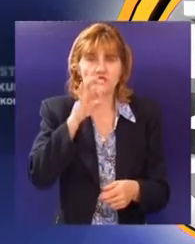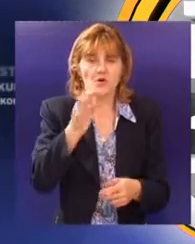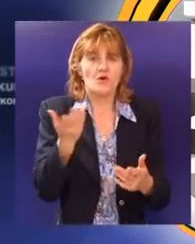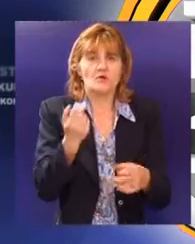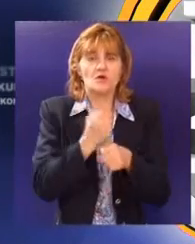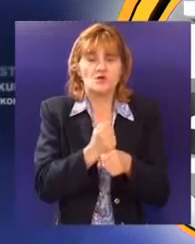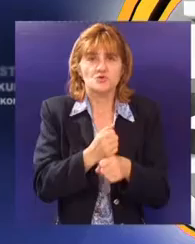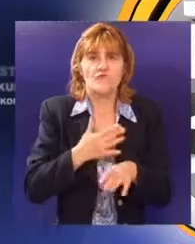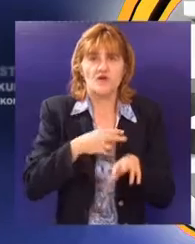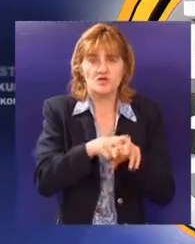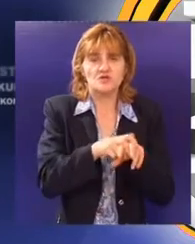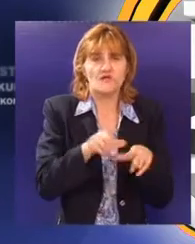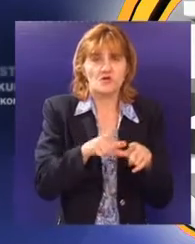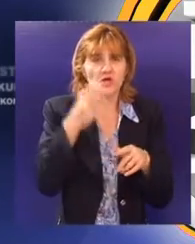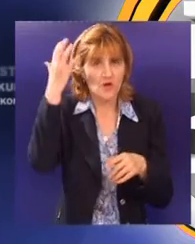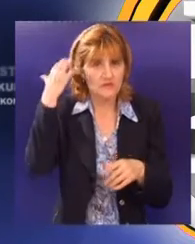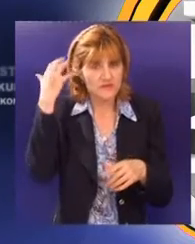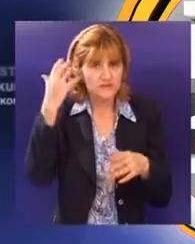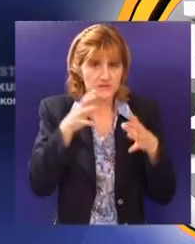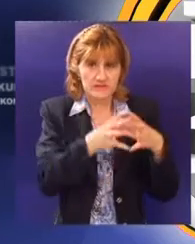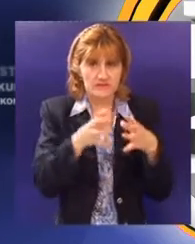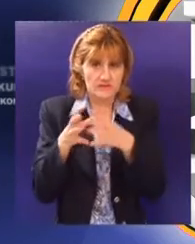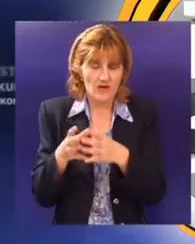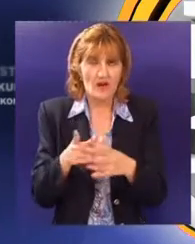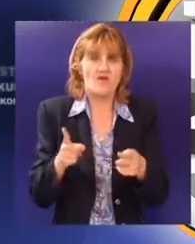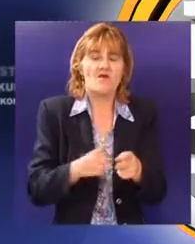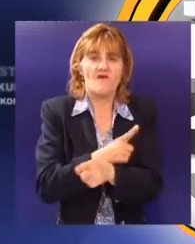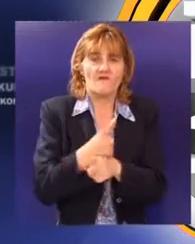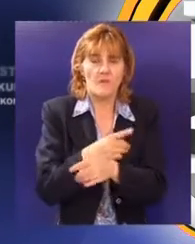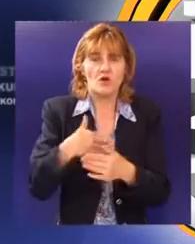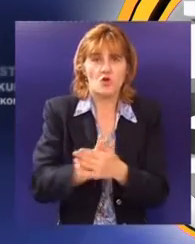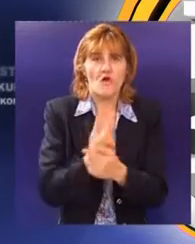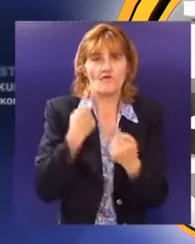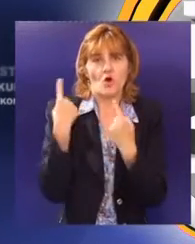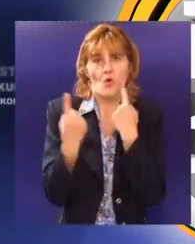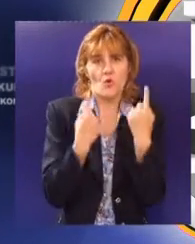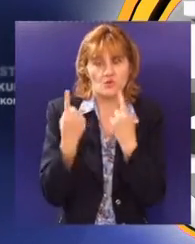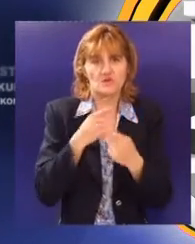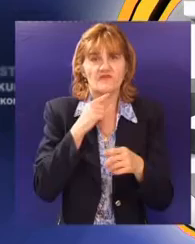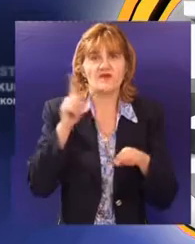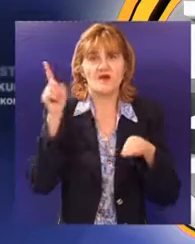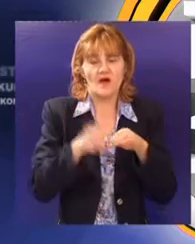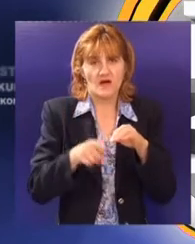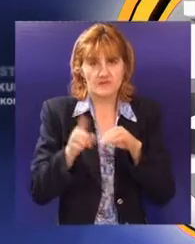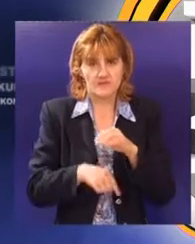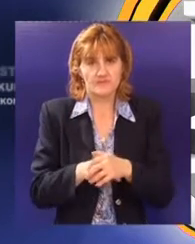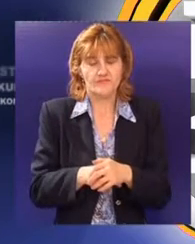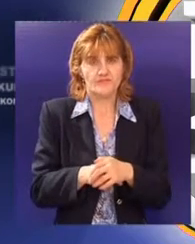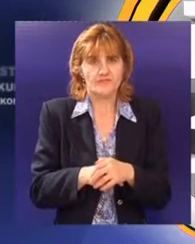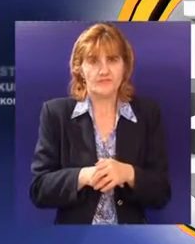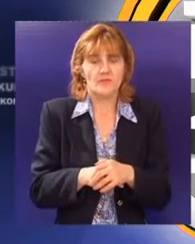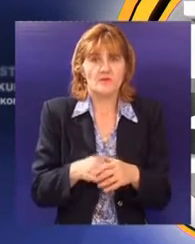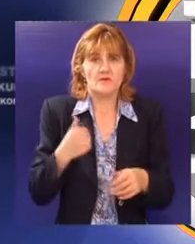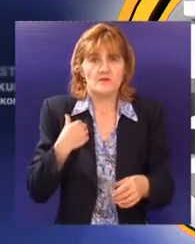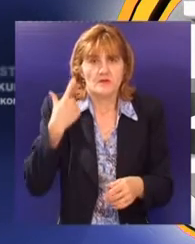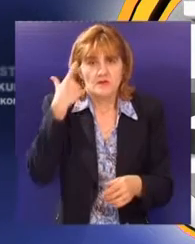držanju stoke u naseljenim mestima vremenu prilagođavanja na nove uslove kao i kod predviđenih kazni. Čini mi se da je